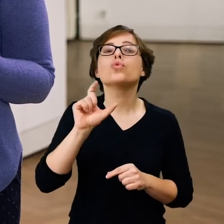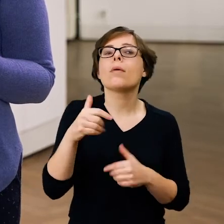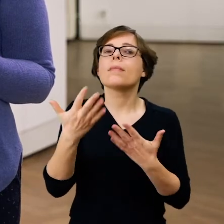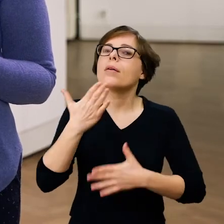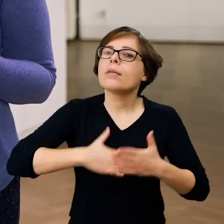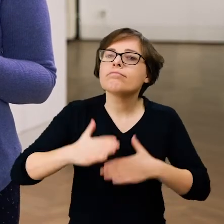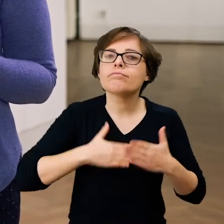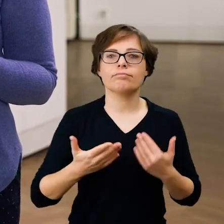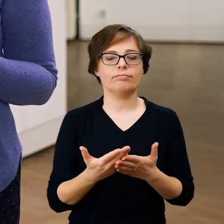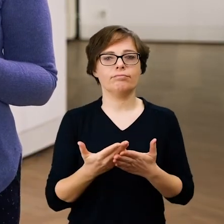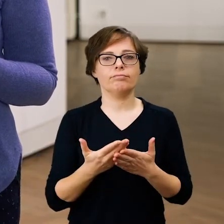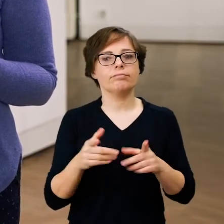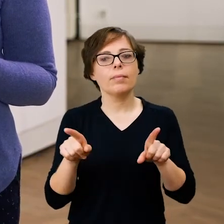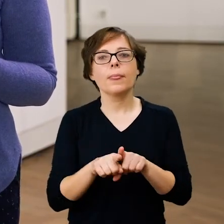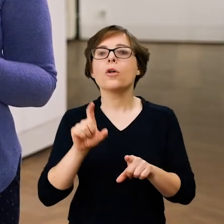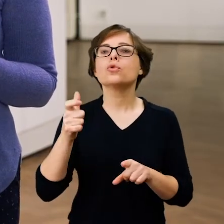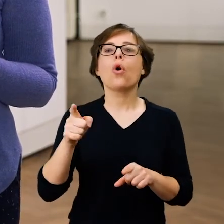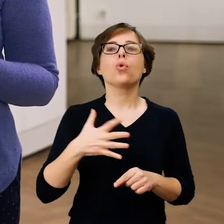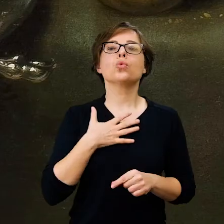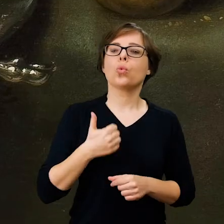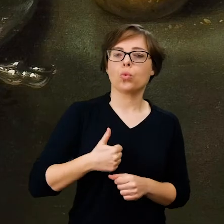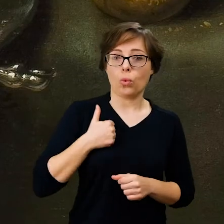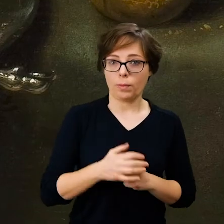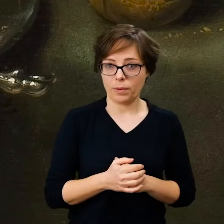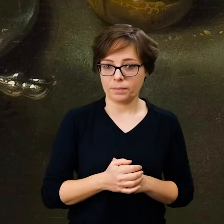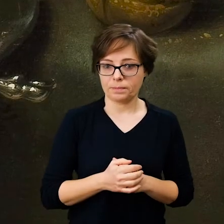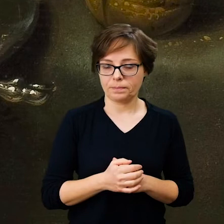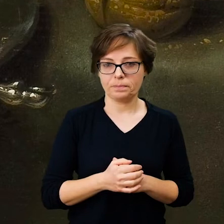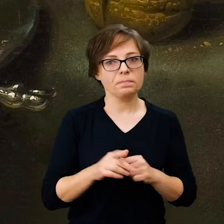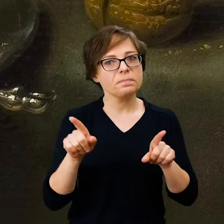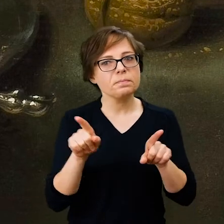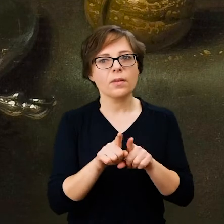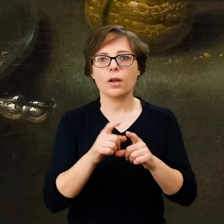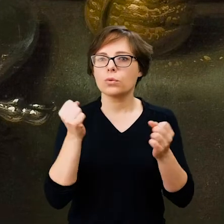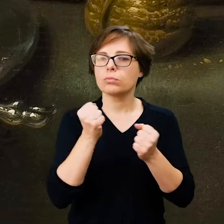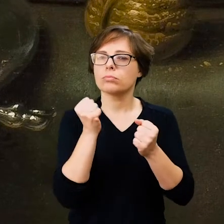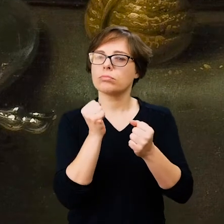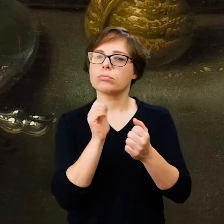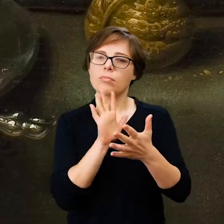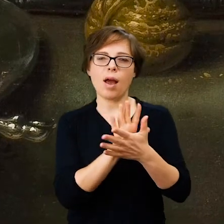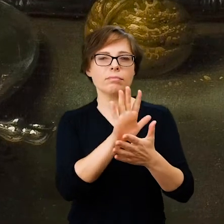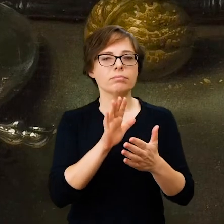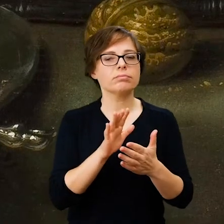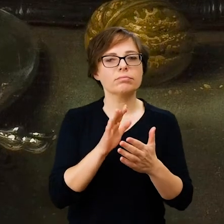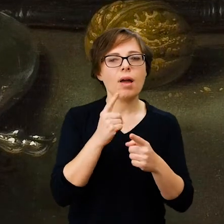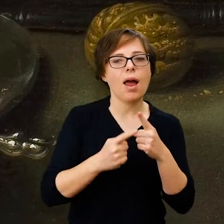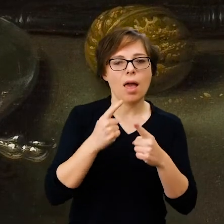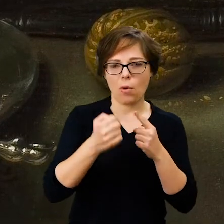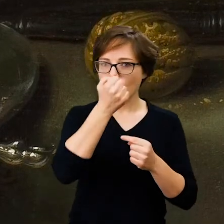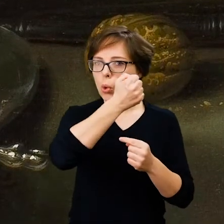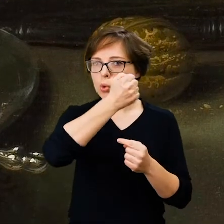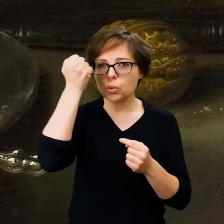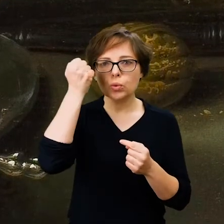holenderskich i co przynosiło im dumę. Jednym z charakterystycznych elementów sztuki